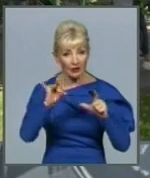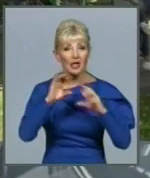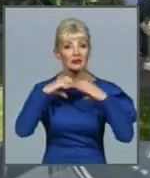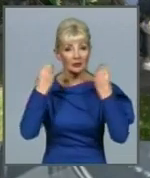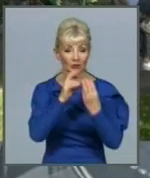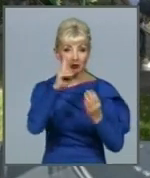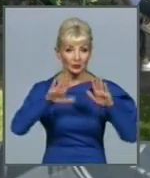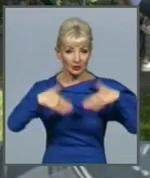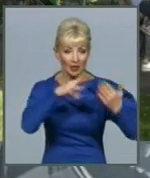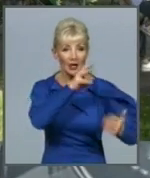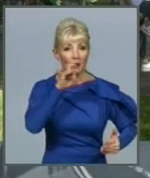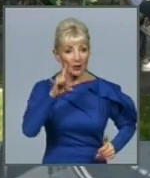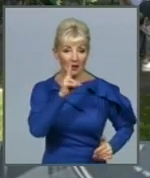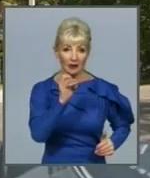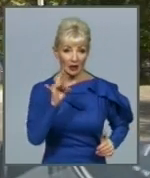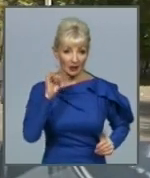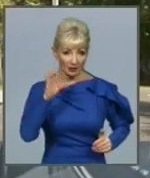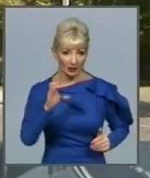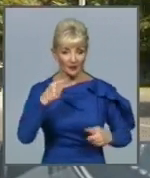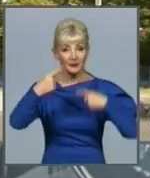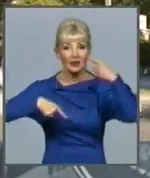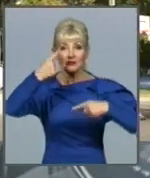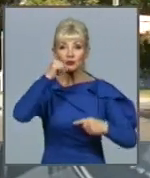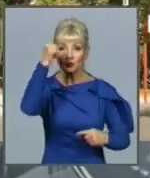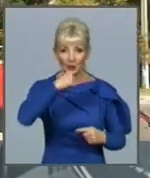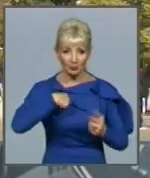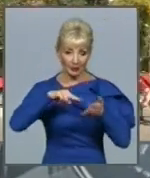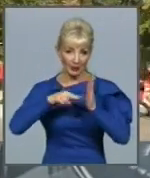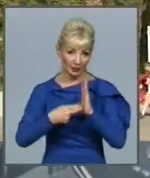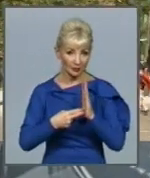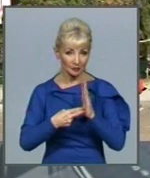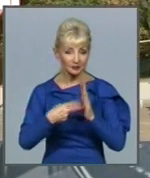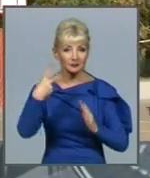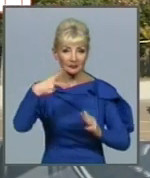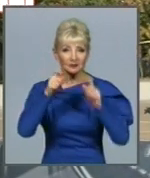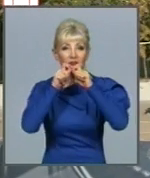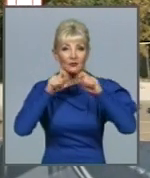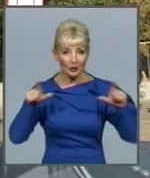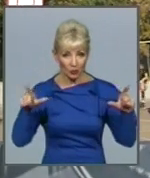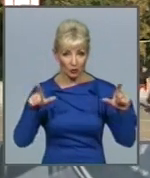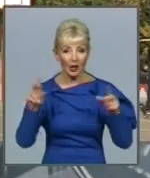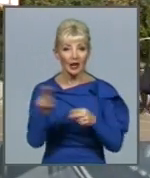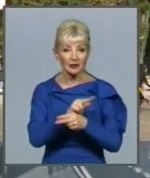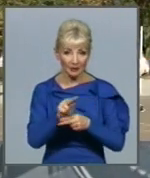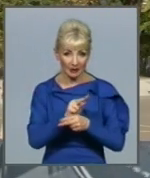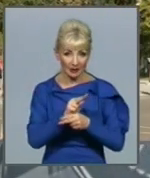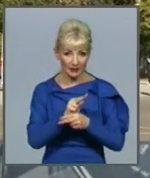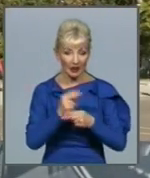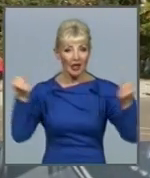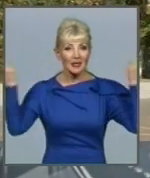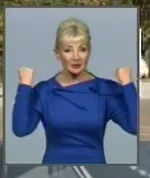Геннадій Кернес. У слідчому року ми плануємо порядка 20 школи реконструювати спортивні стадіони.